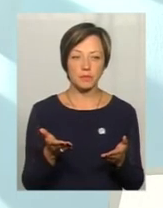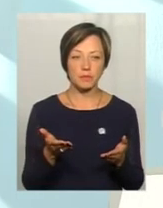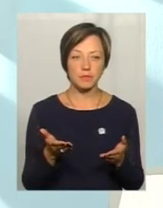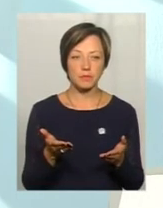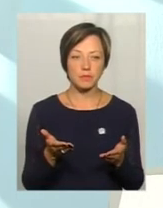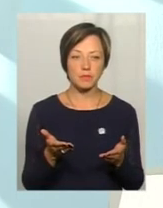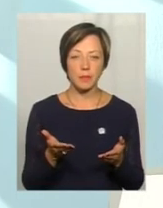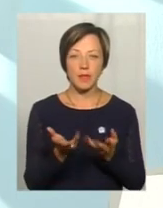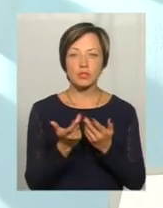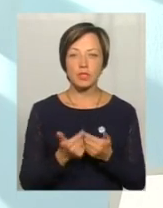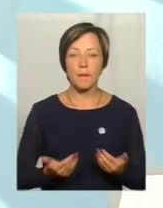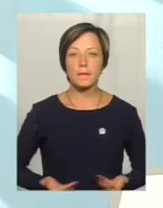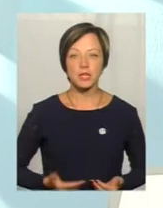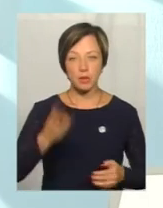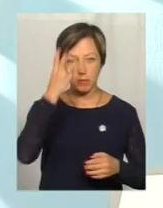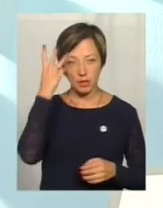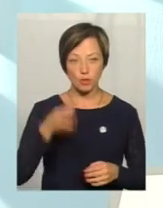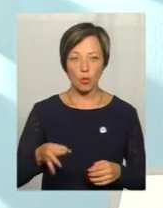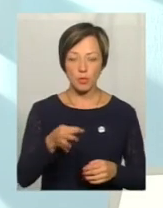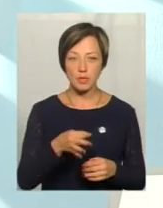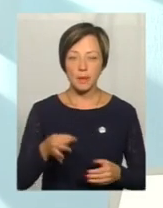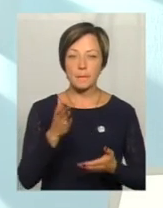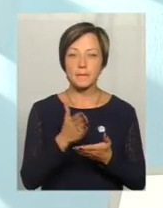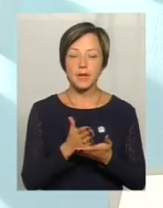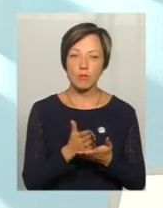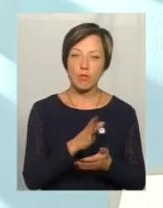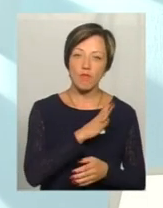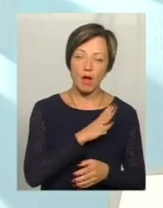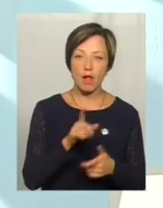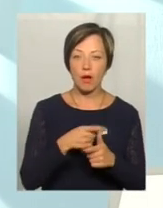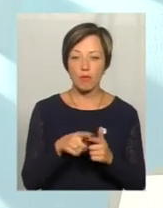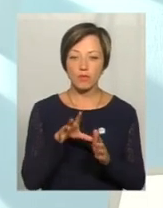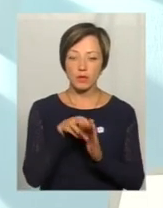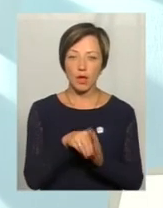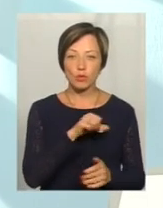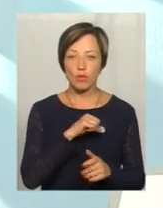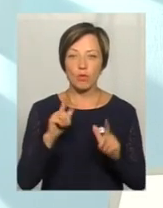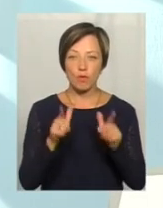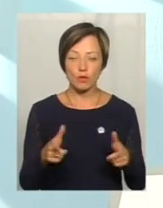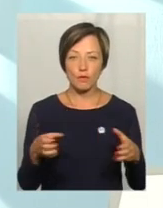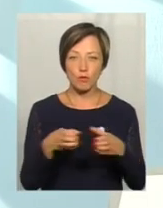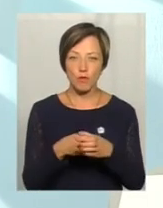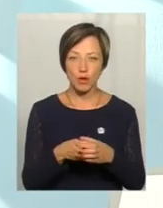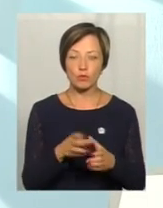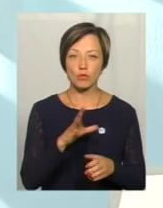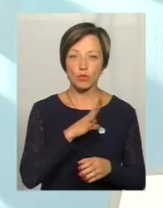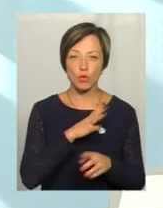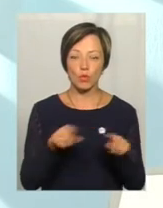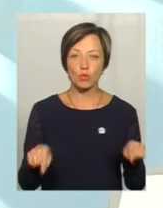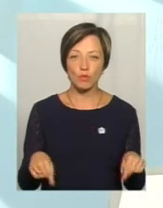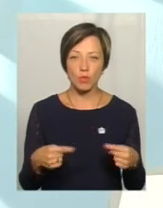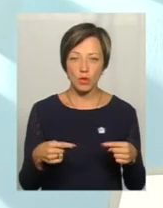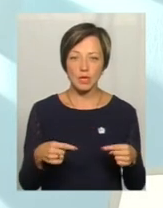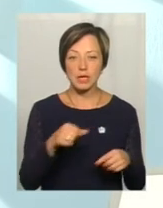із числа мешканців Хмельницької області, які перебували або перебувають у складі добровольчих формувань, що були утворені